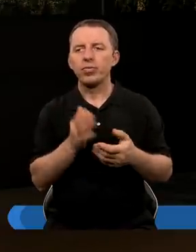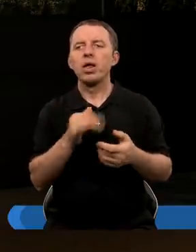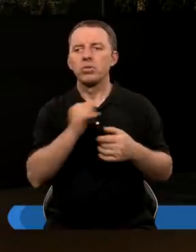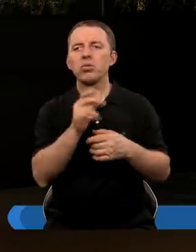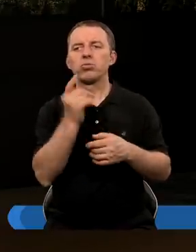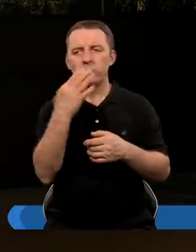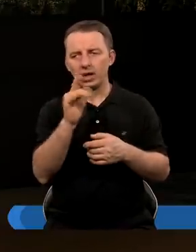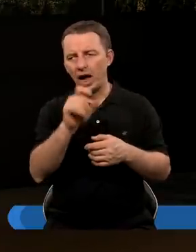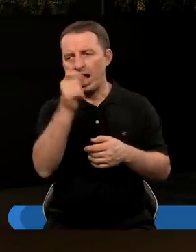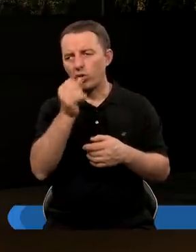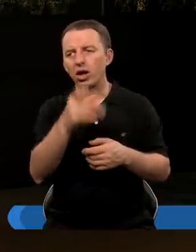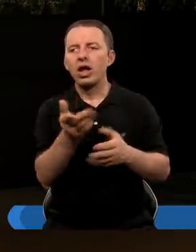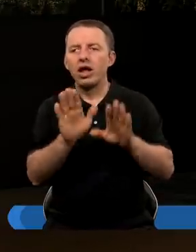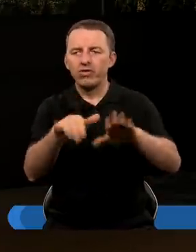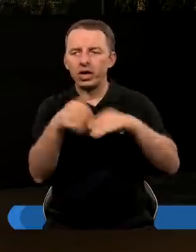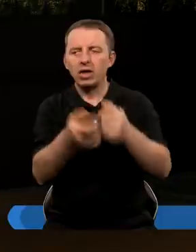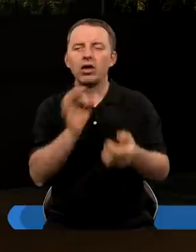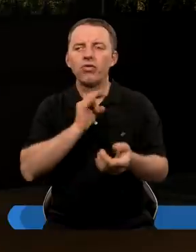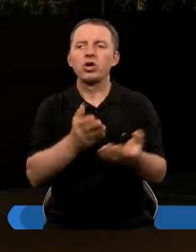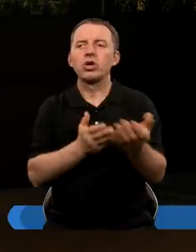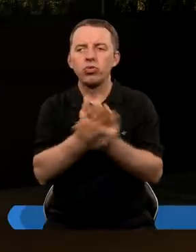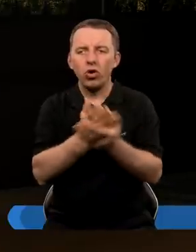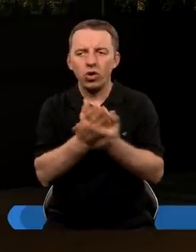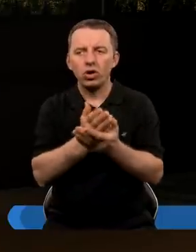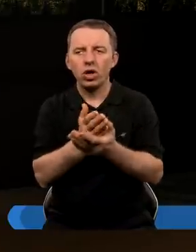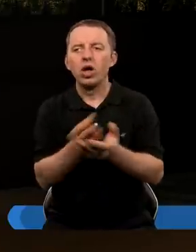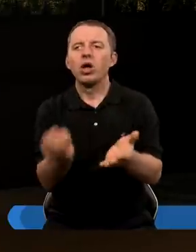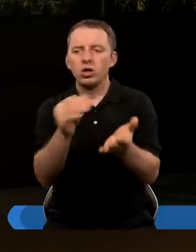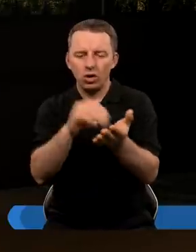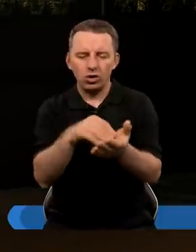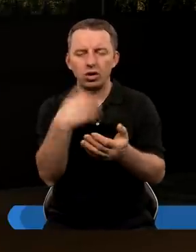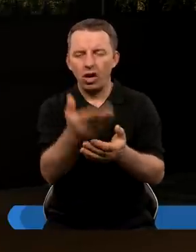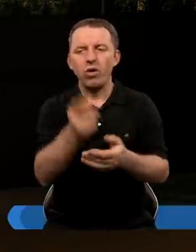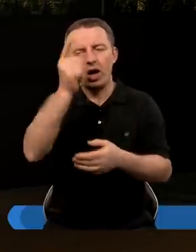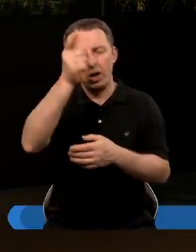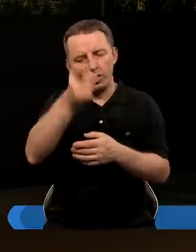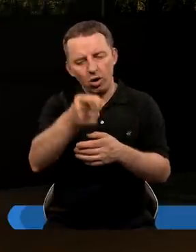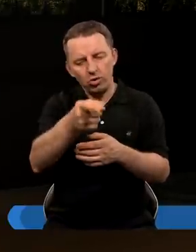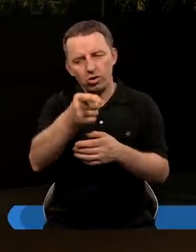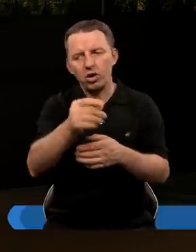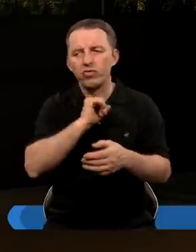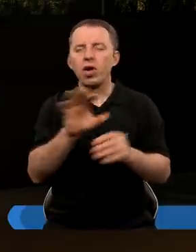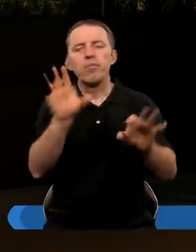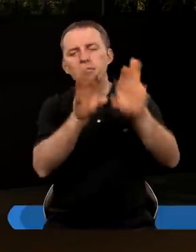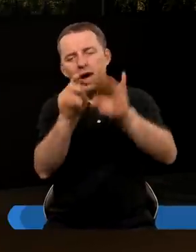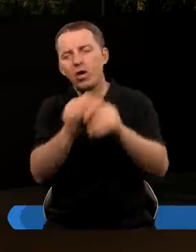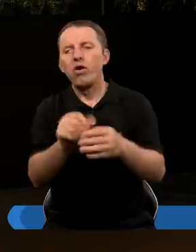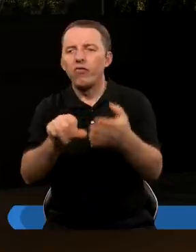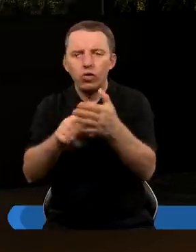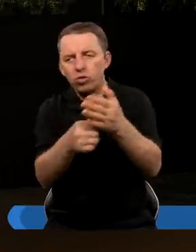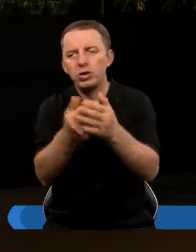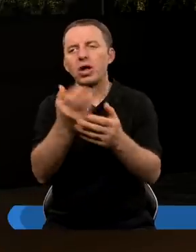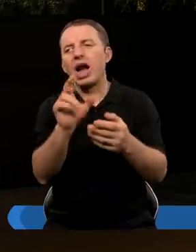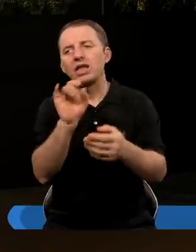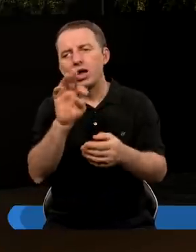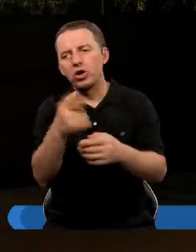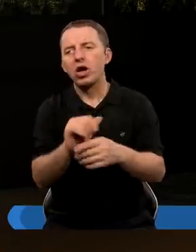właśnie bardzo aroganckim względem swoich służących. No i dał rozkaz swoim magom, wróżbitom, czarownikom